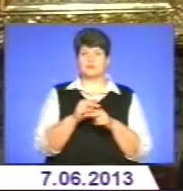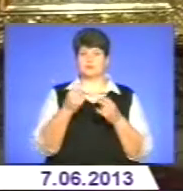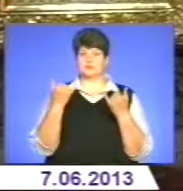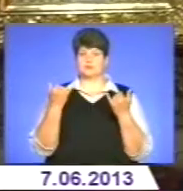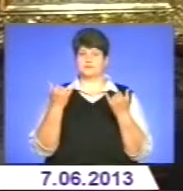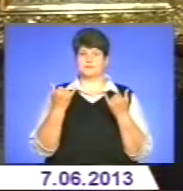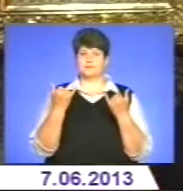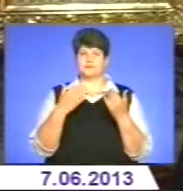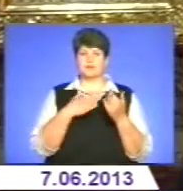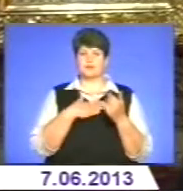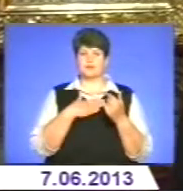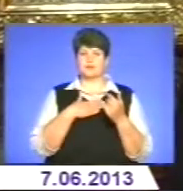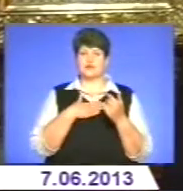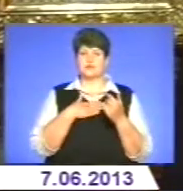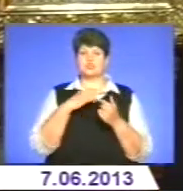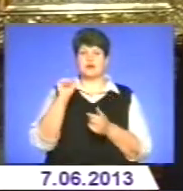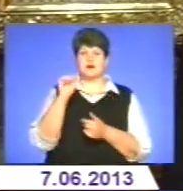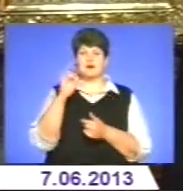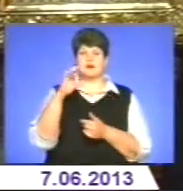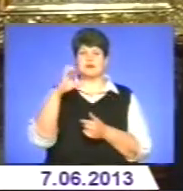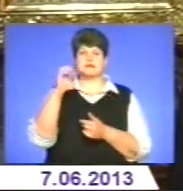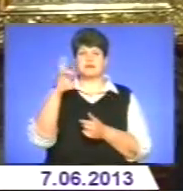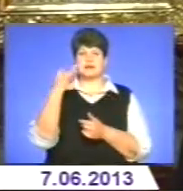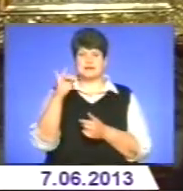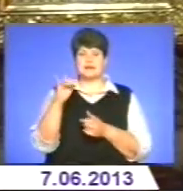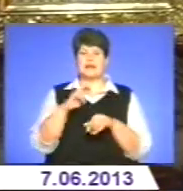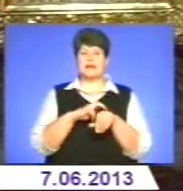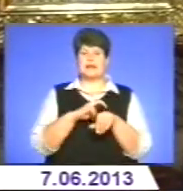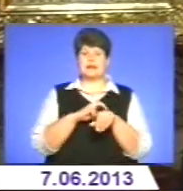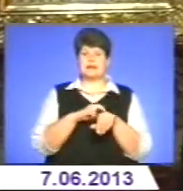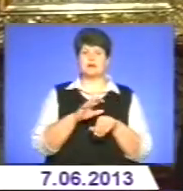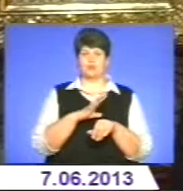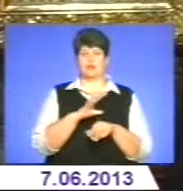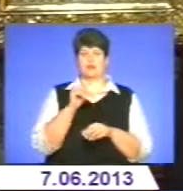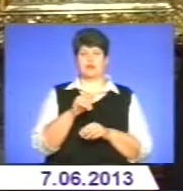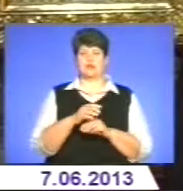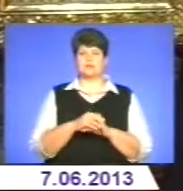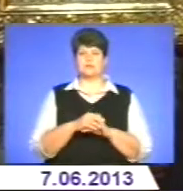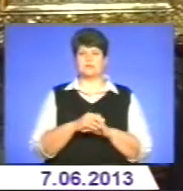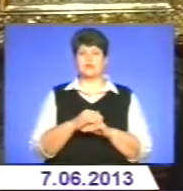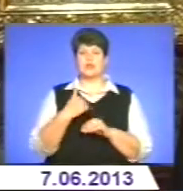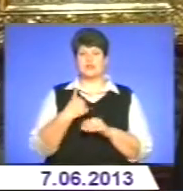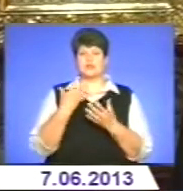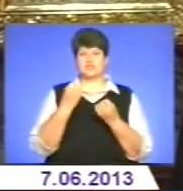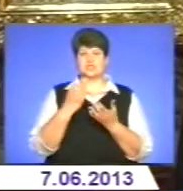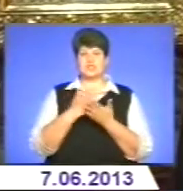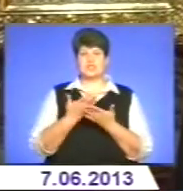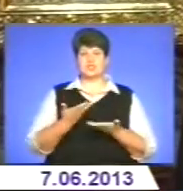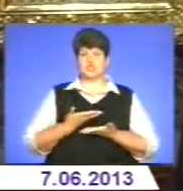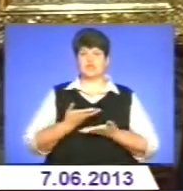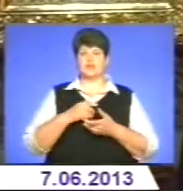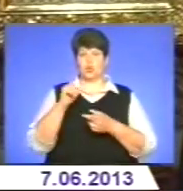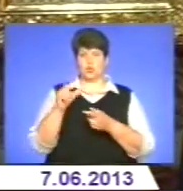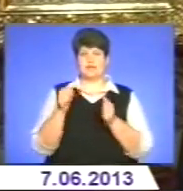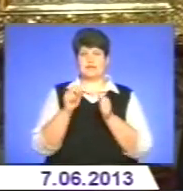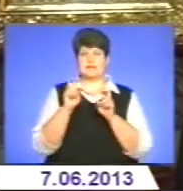наш Арсеній, лікар, таким був. У нас ще є живі люди, які сиділи